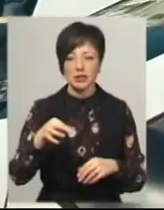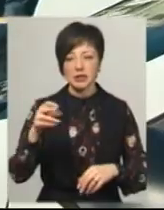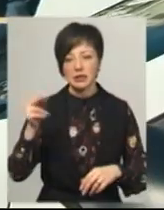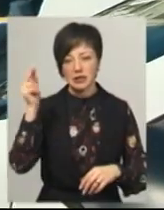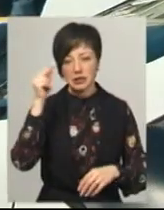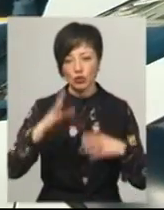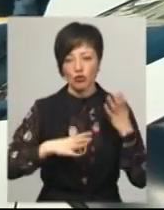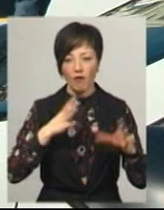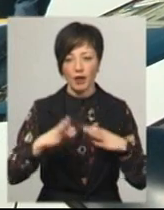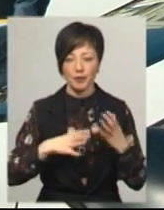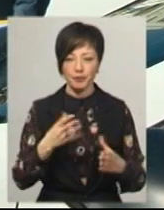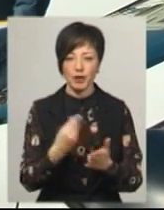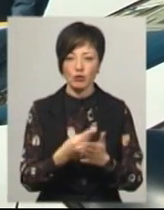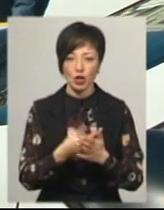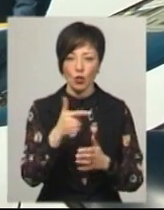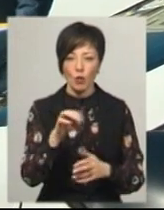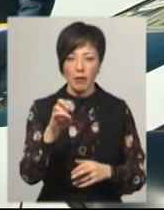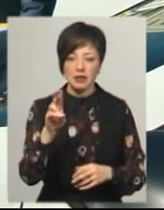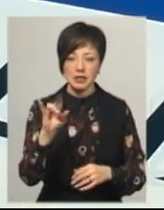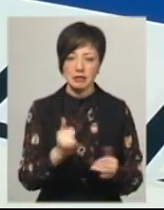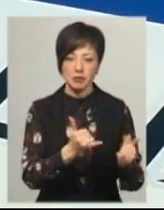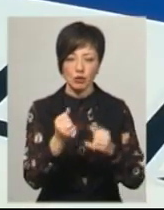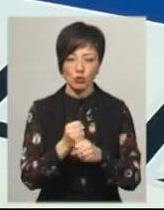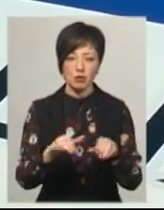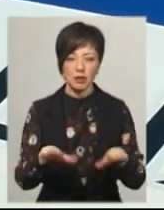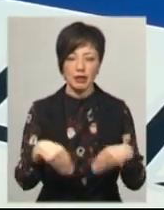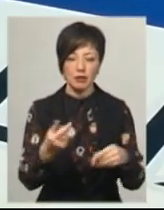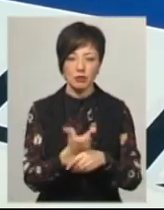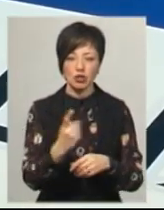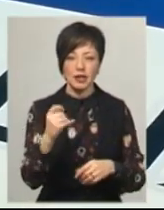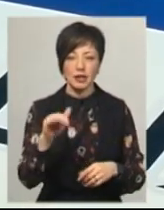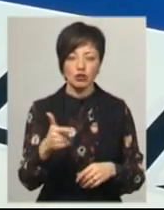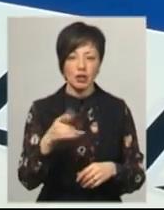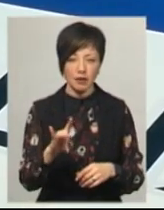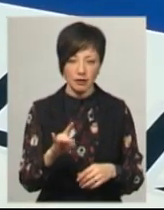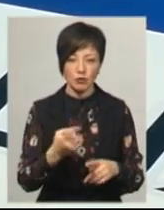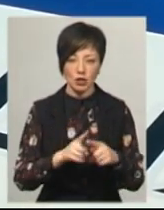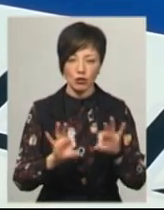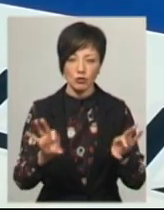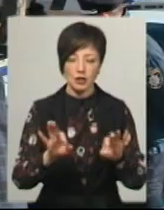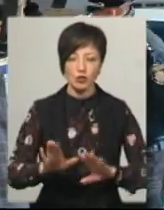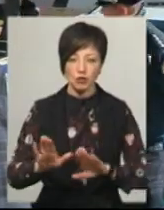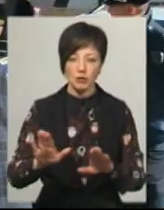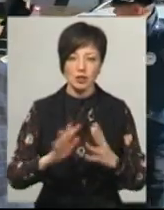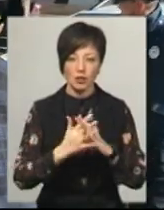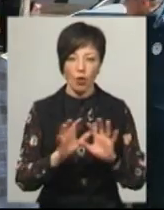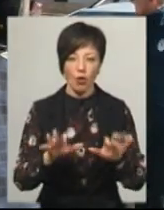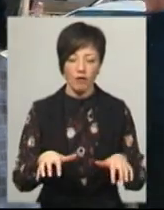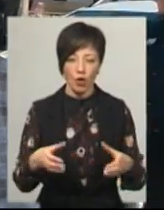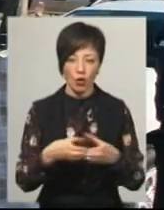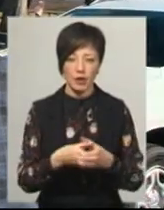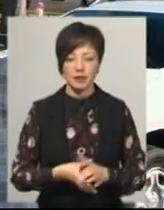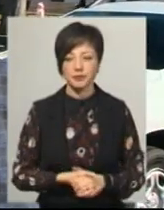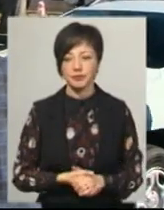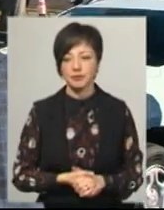стажування. З бюджету Гуменецької ОТГ для забезпечення робочих місць надали більше ста тисяч гривень. Про це розповів заступник сільського голови громади